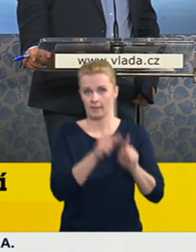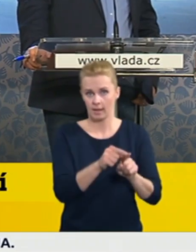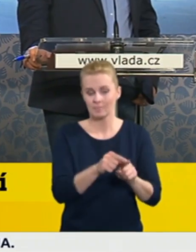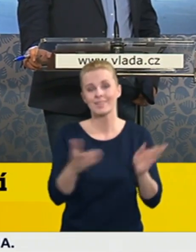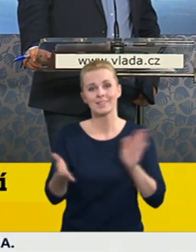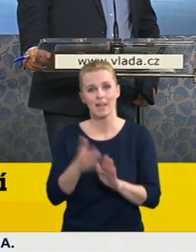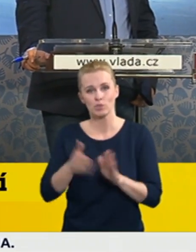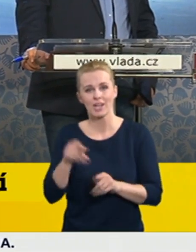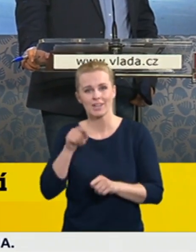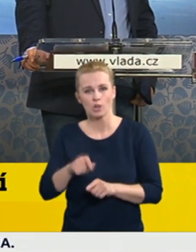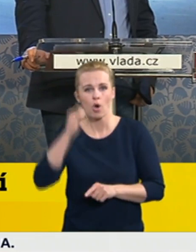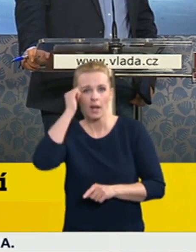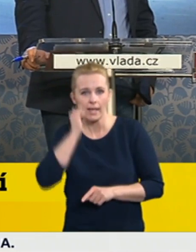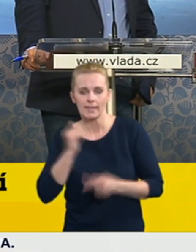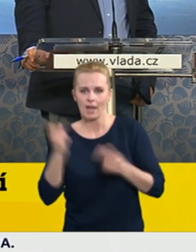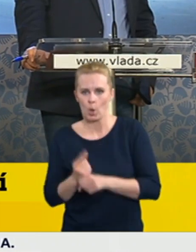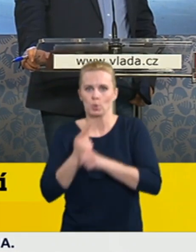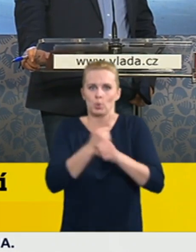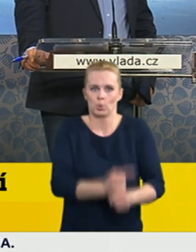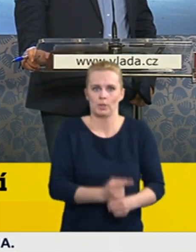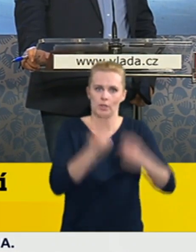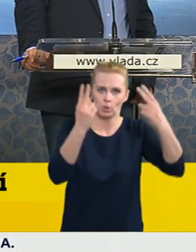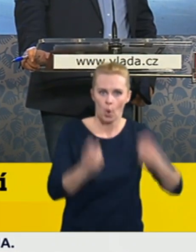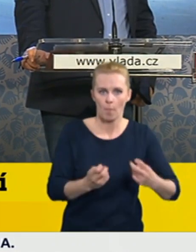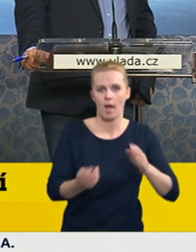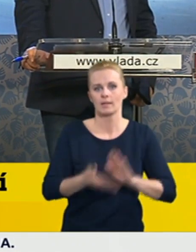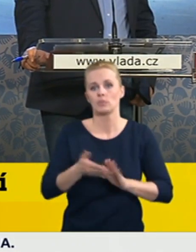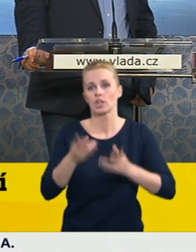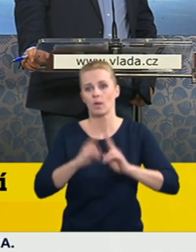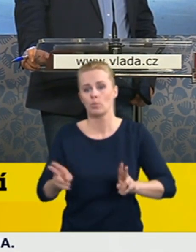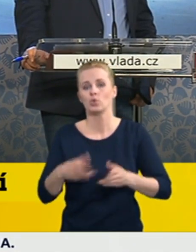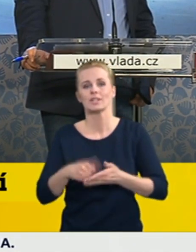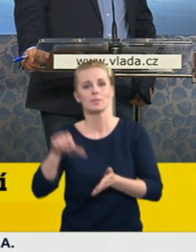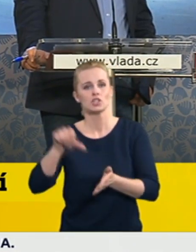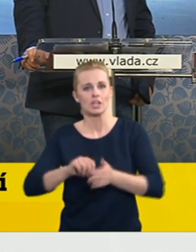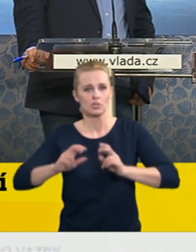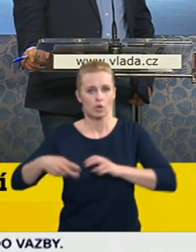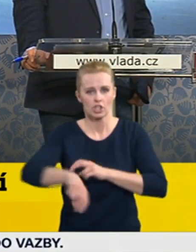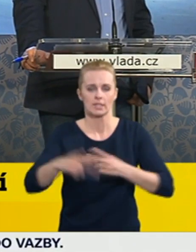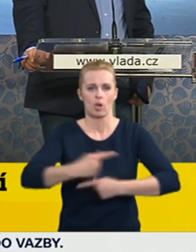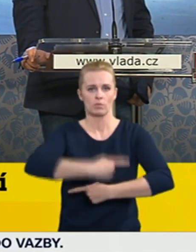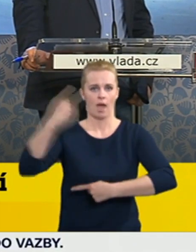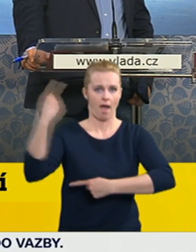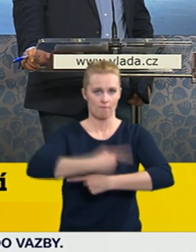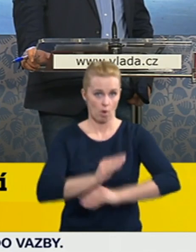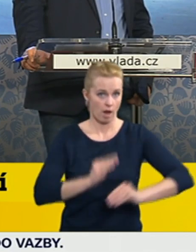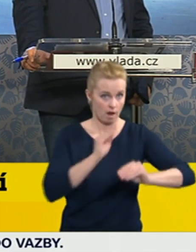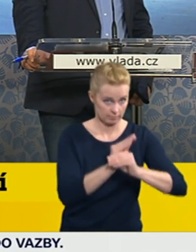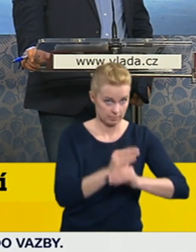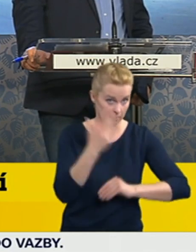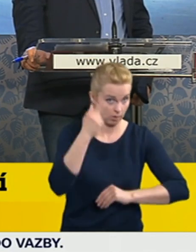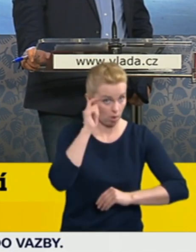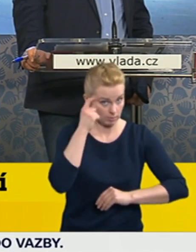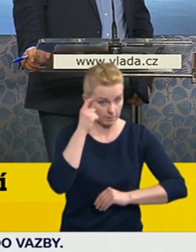tyto lidi nějak donutit zůstat doma, třeba závorami před ližařskými středisky a také, jak to je s pronajímáním